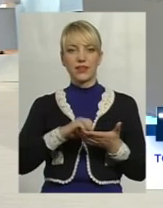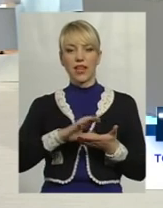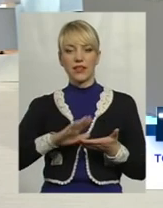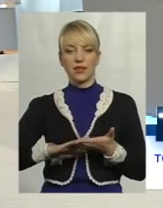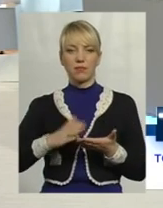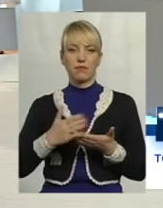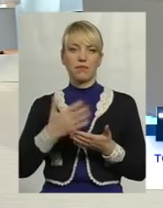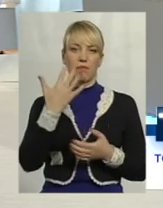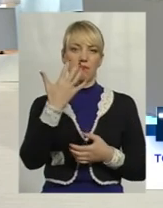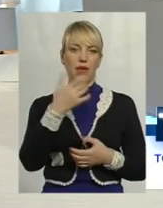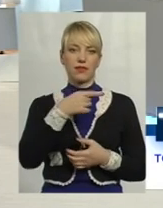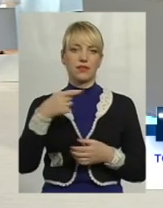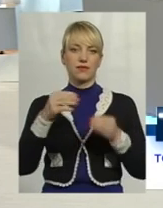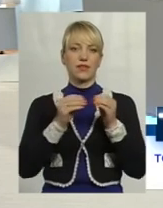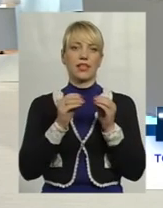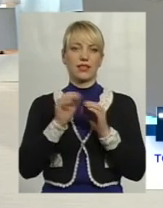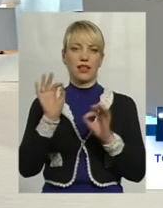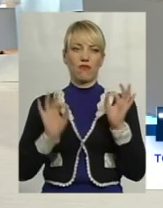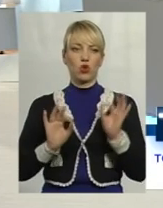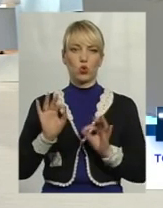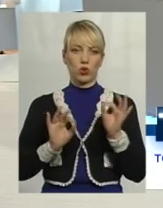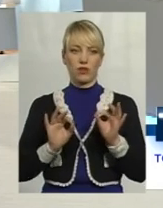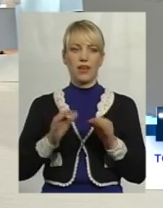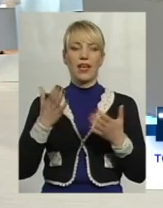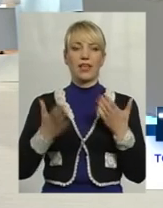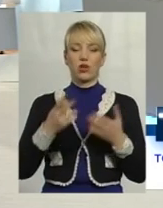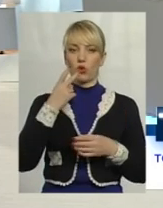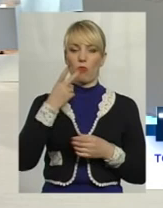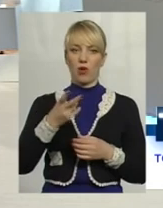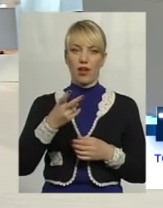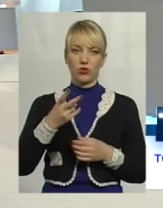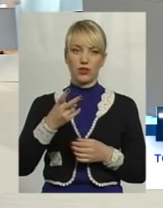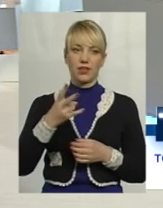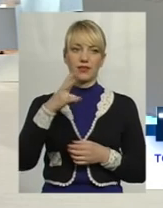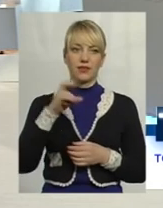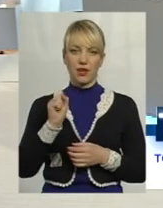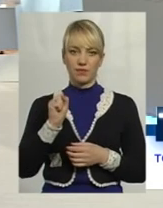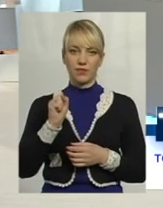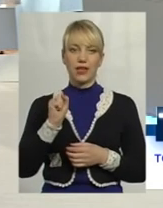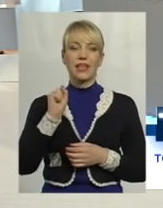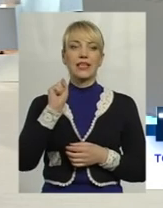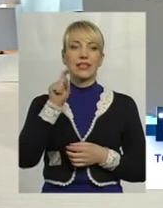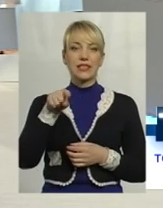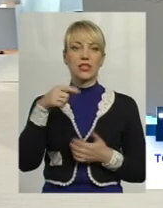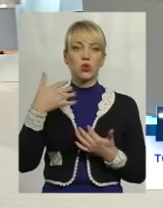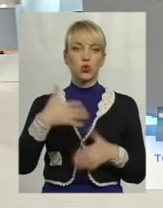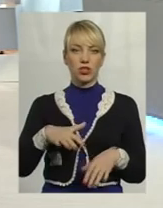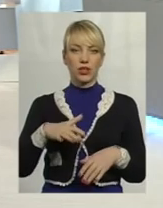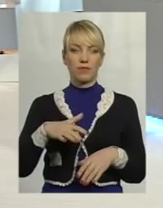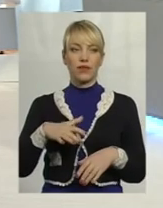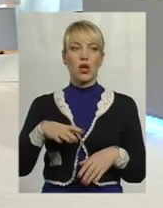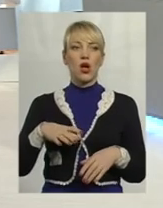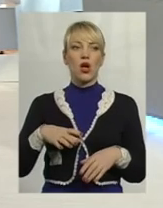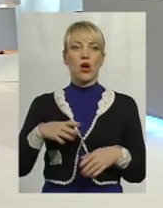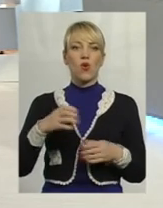від 5 до 10%. Якщо поглянути на ті вже удачі,